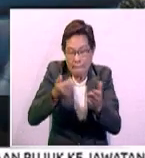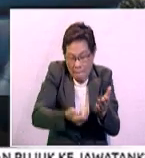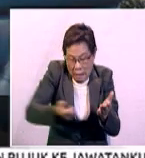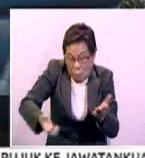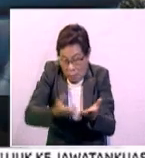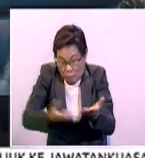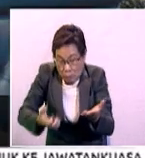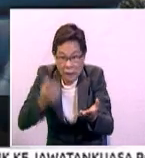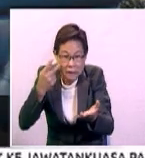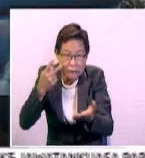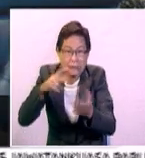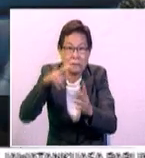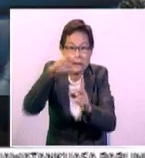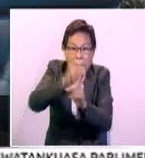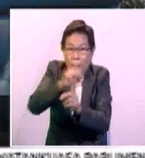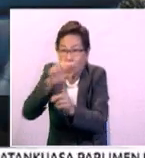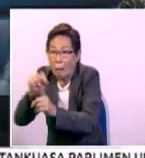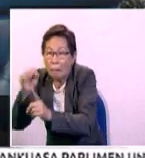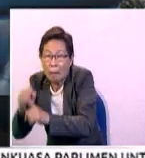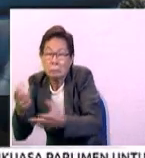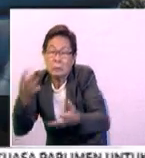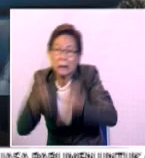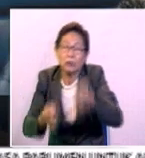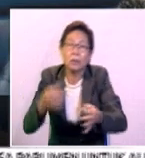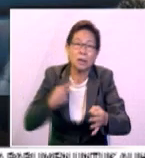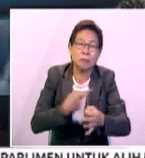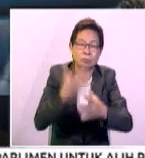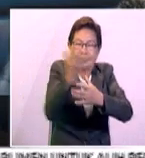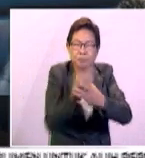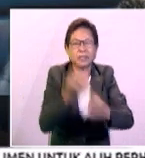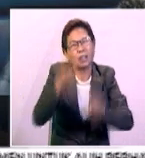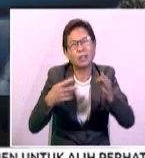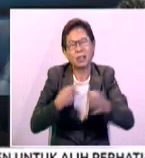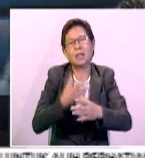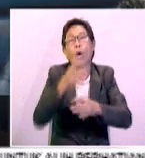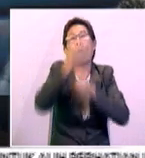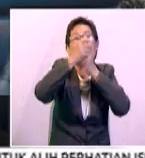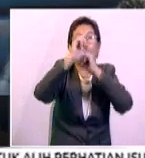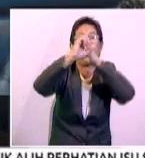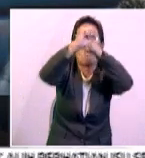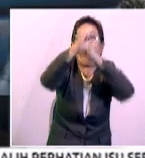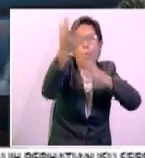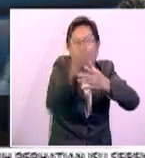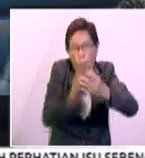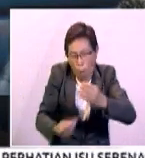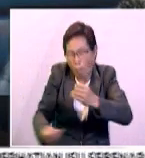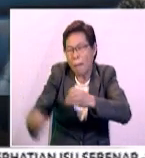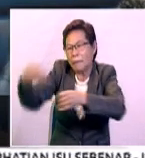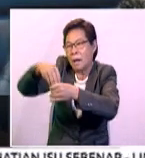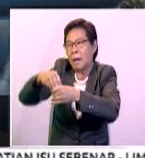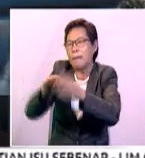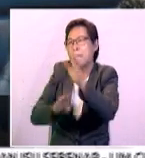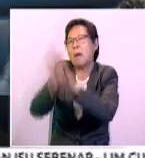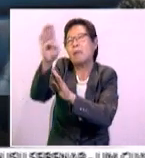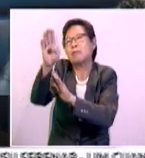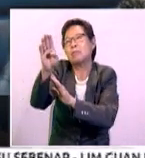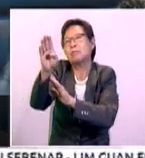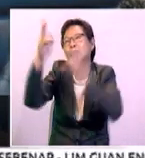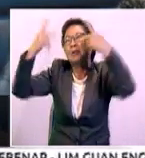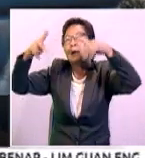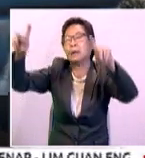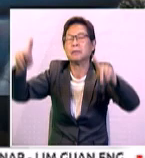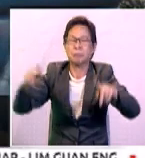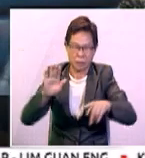kira bahawa untuk menyerapkan mereka dalam pembangunan arus perdana mereka juga ada